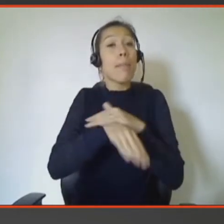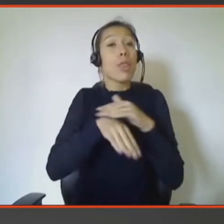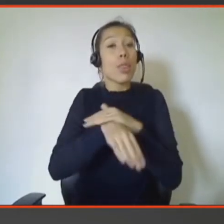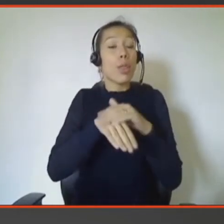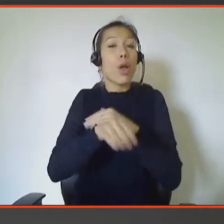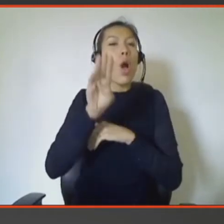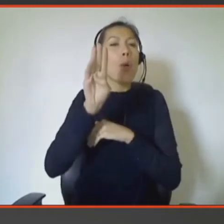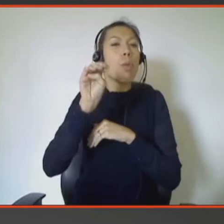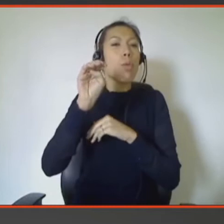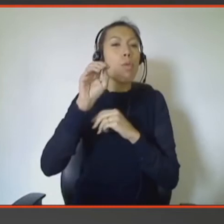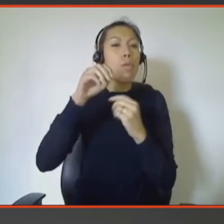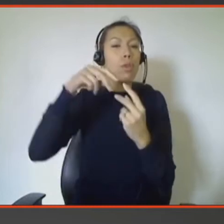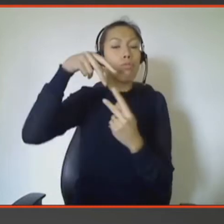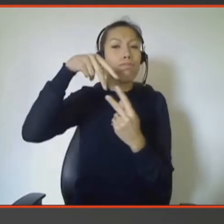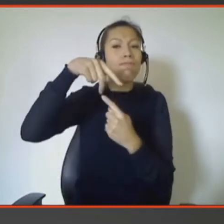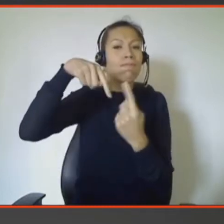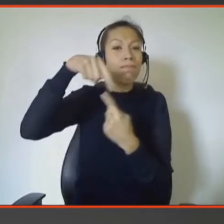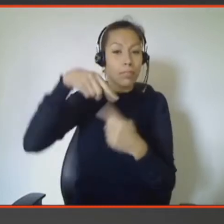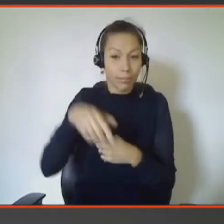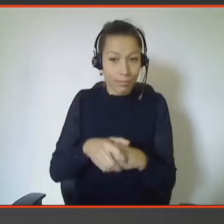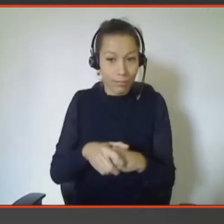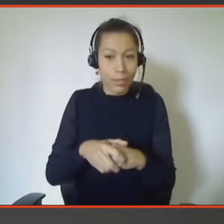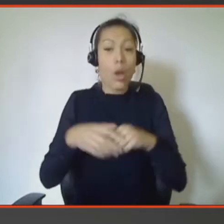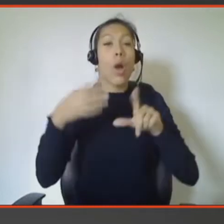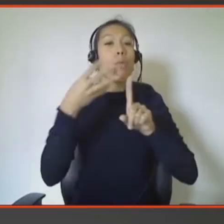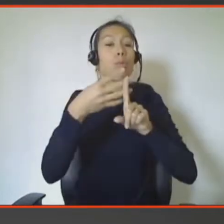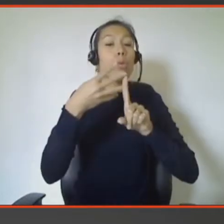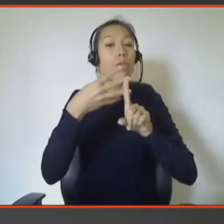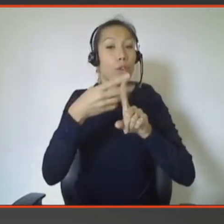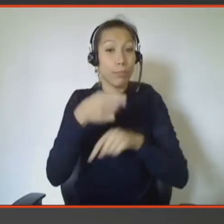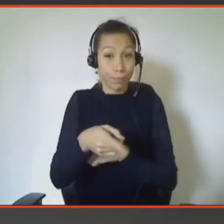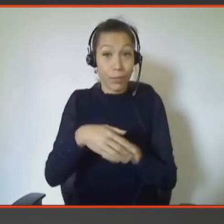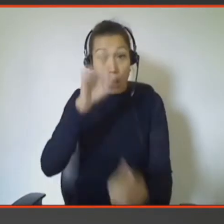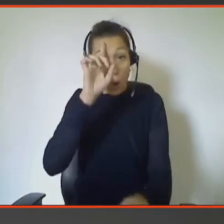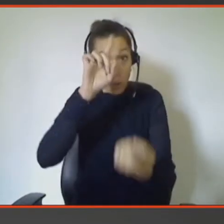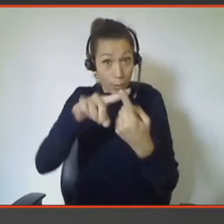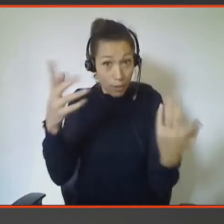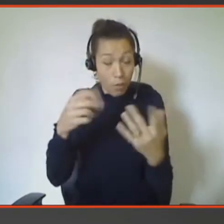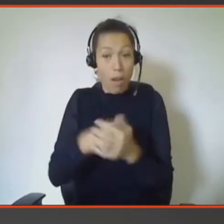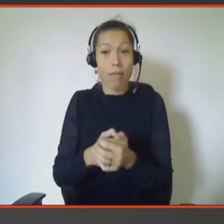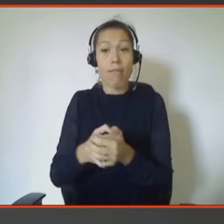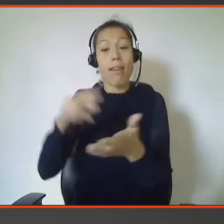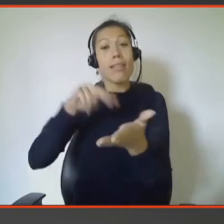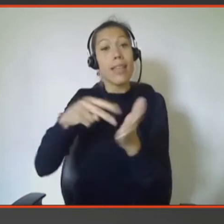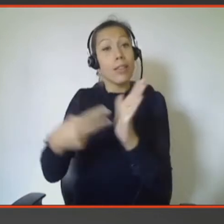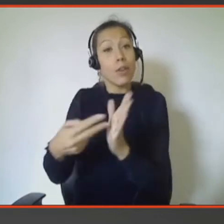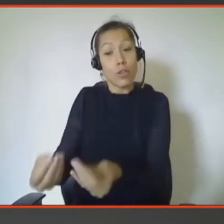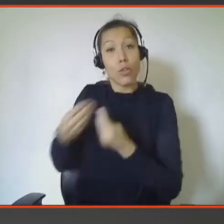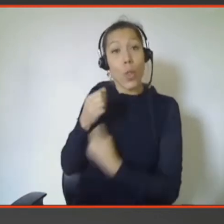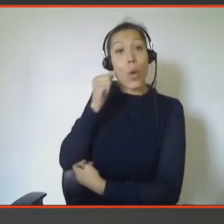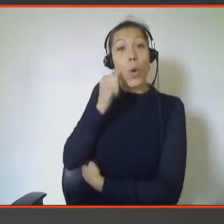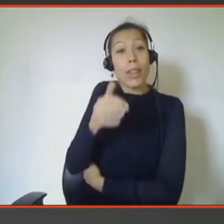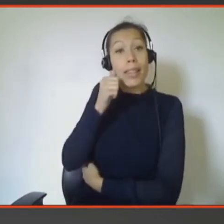ressemble pas à une technologie,'est fait exprès. Le but, c'est vraiment d'avoir des technologies qui s'intègrent dans le quotidien comme si c'était des éléments domestiques.